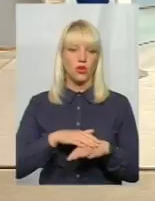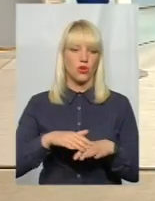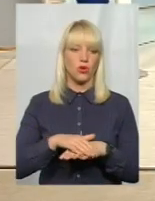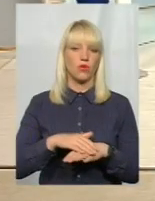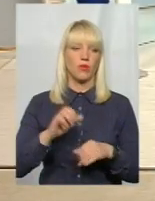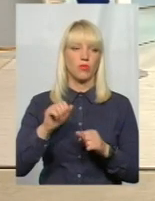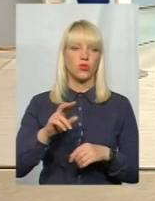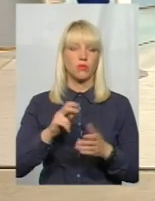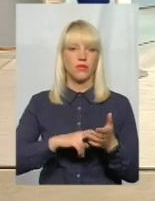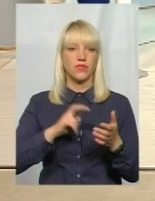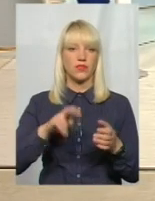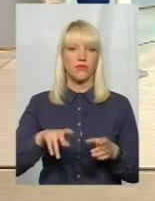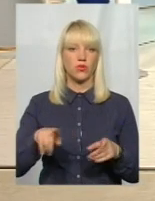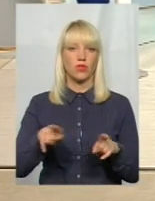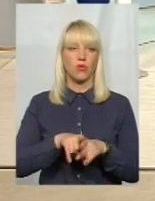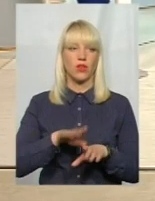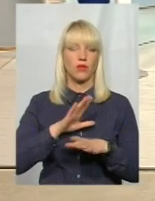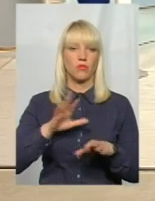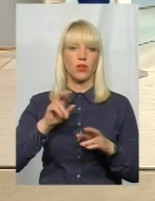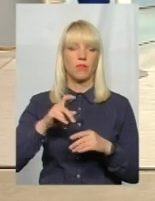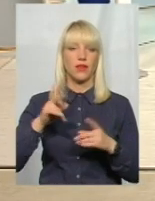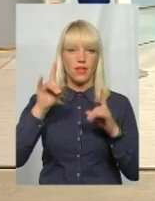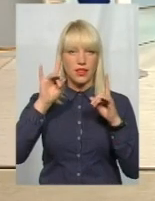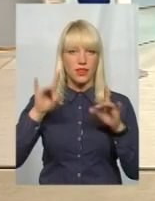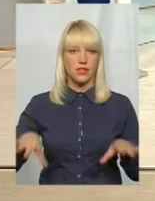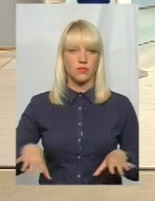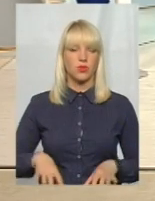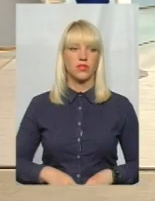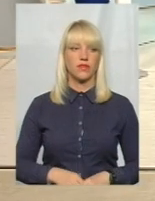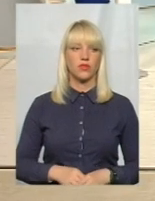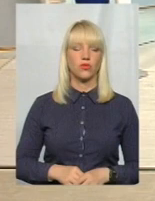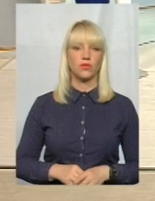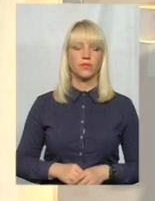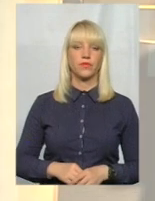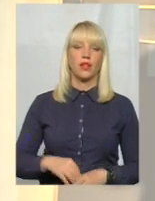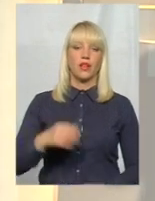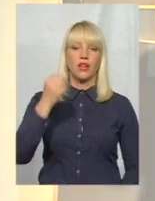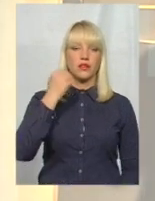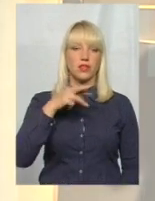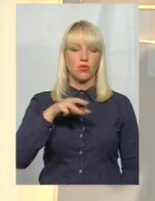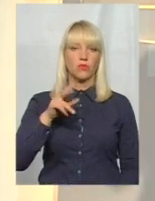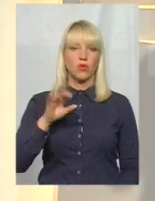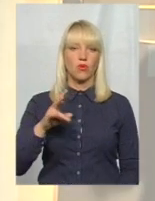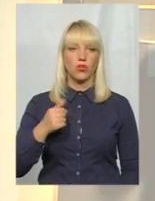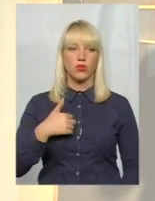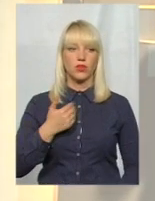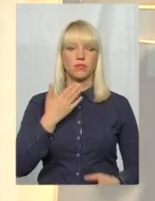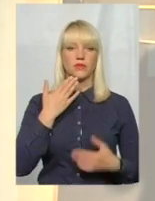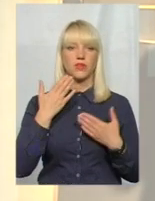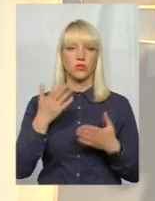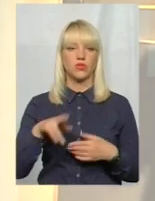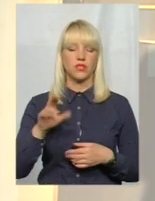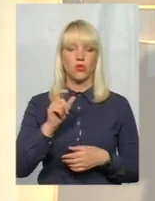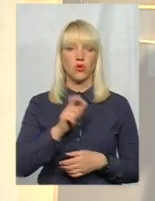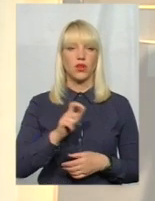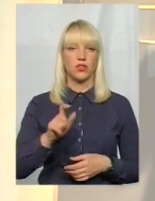не була б такою несподіваною. Дякую, пане Миколо. Я хотіла б звертутись до глядачів і попросити режисерів,